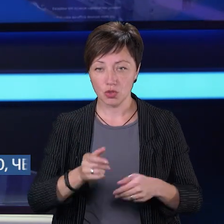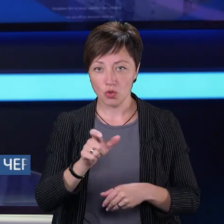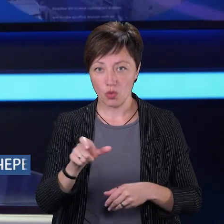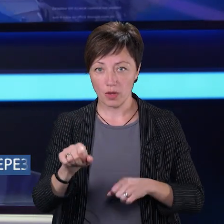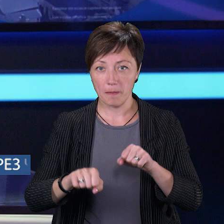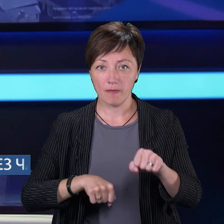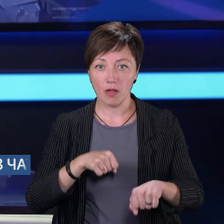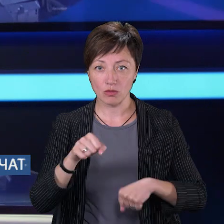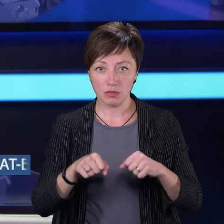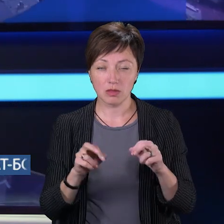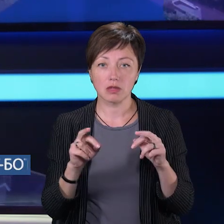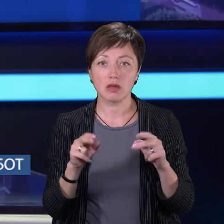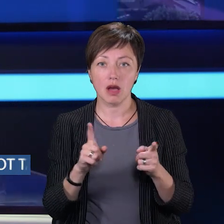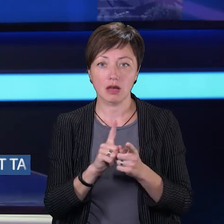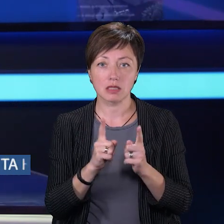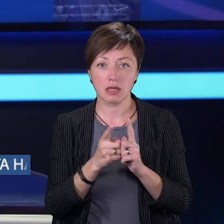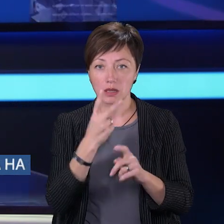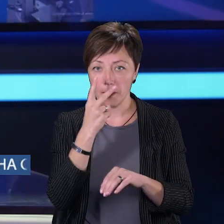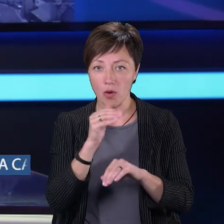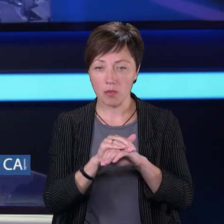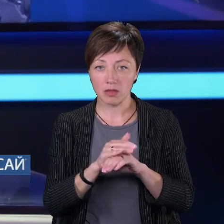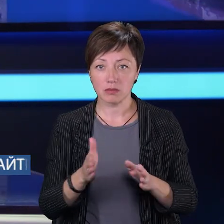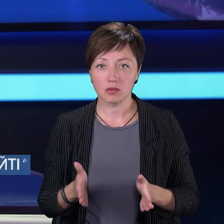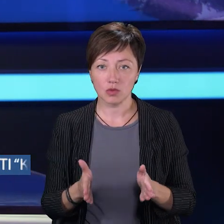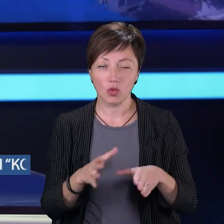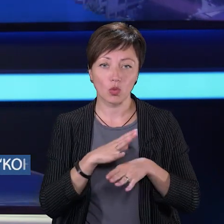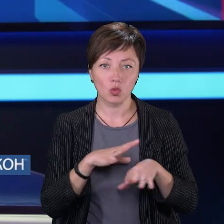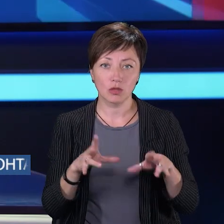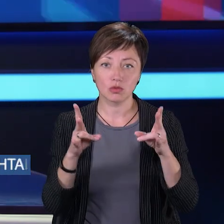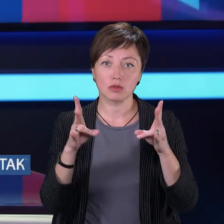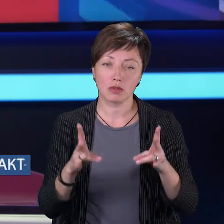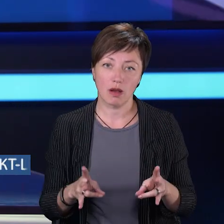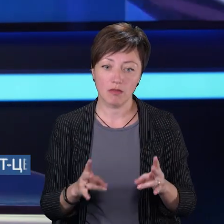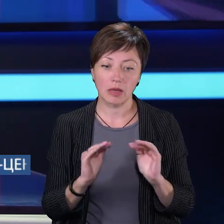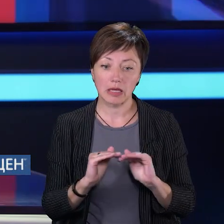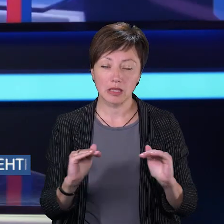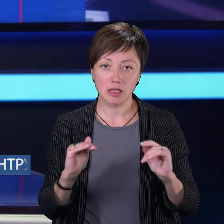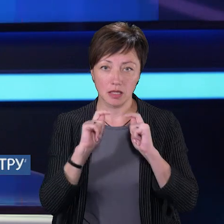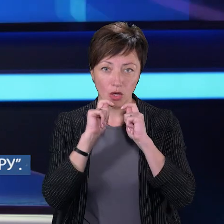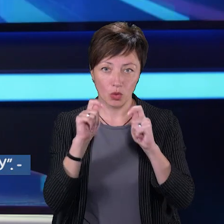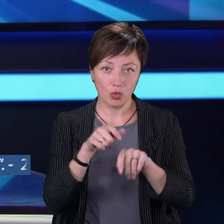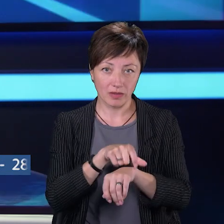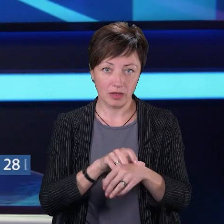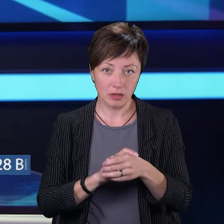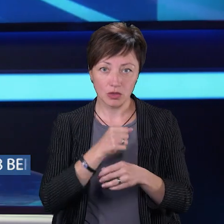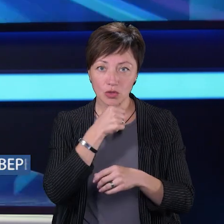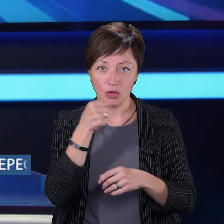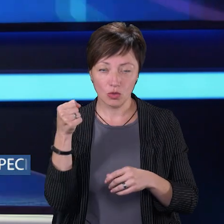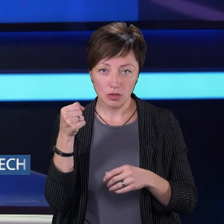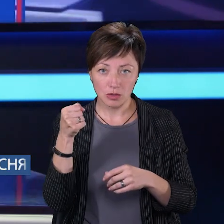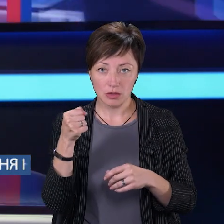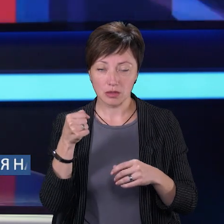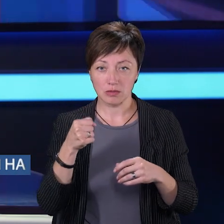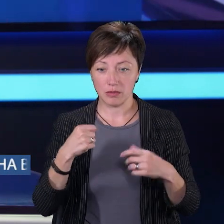велосипедистам, як стати помітними на дорозі та уникнути травм. Дітям дарують флікери, а дорослим – світловідбивні